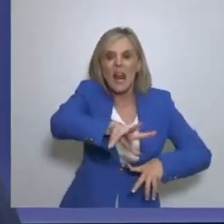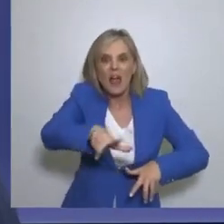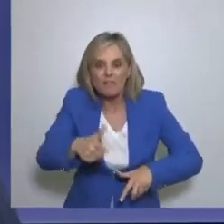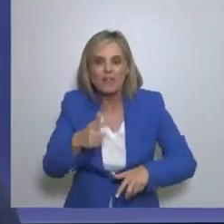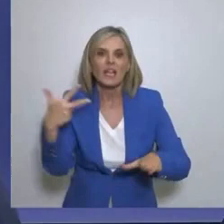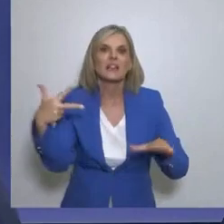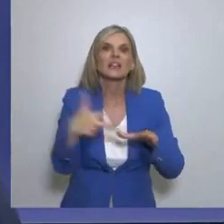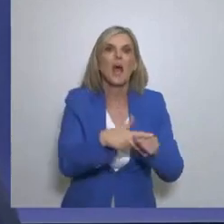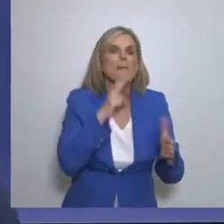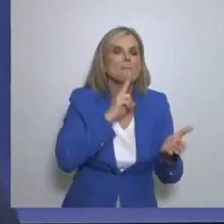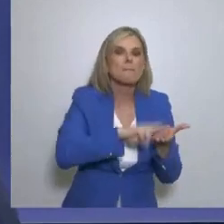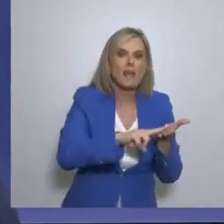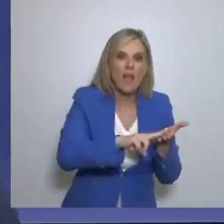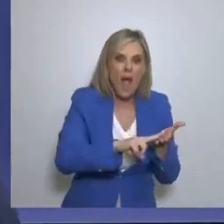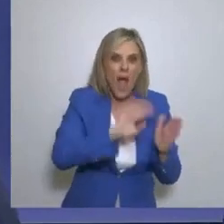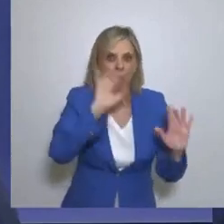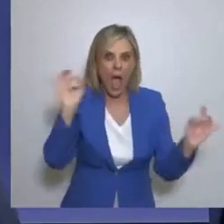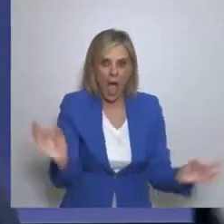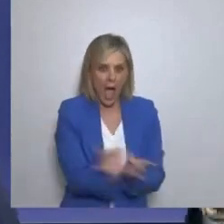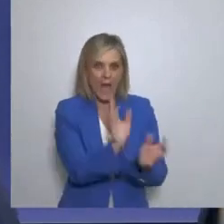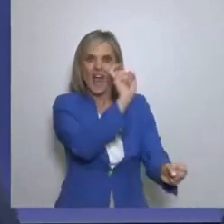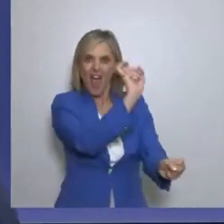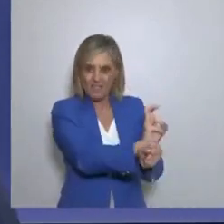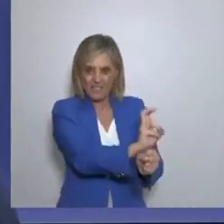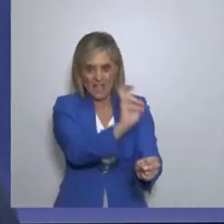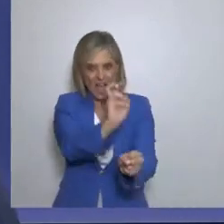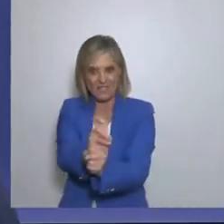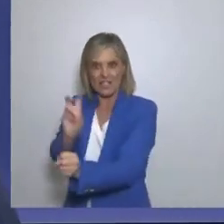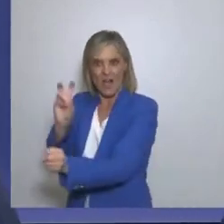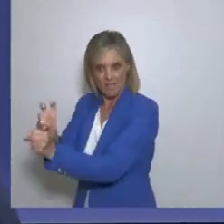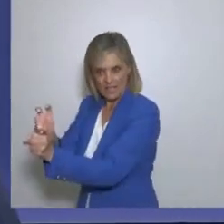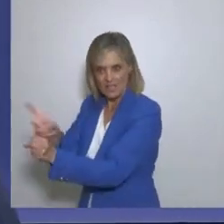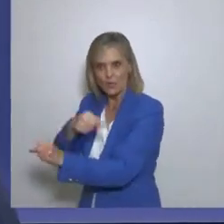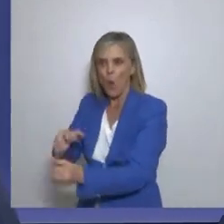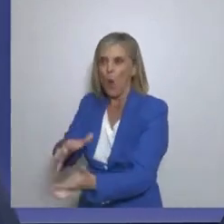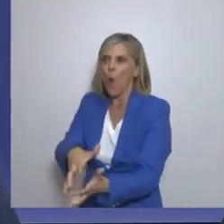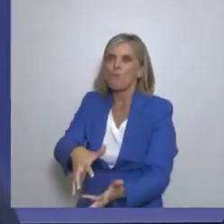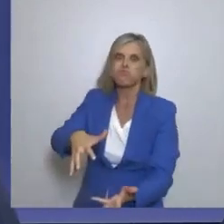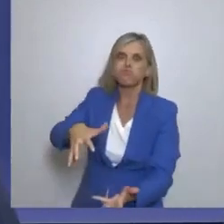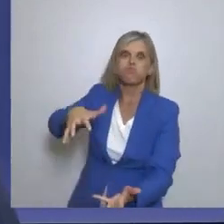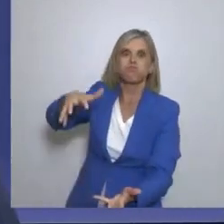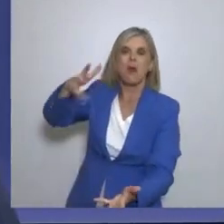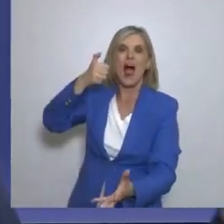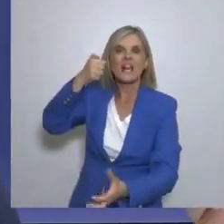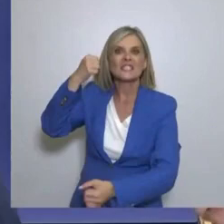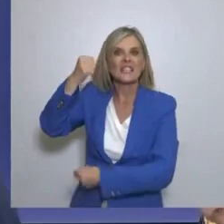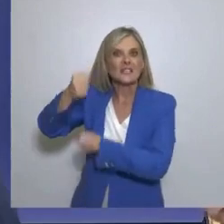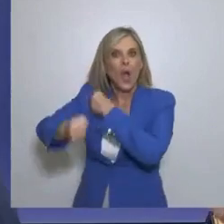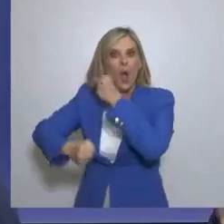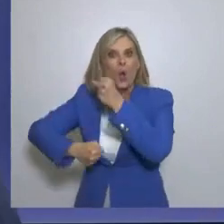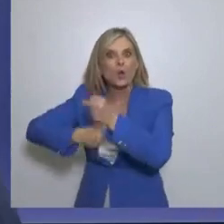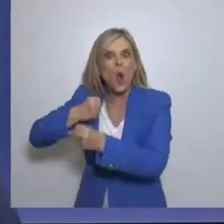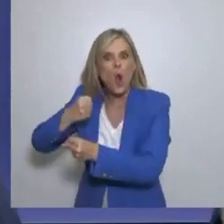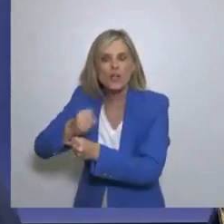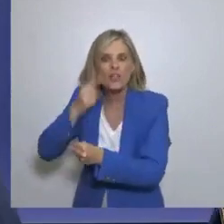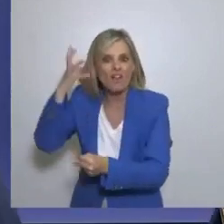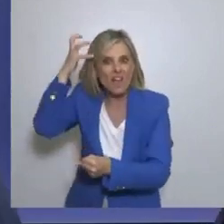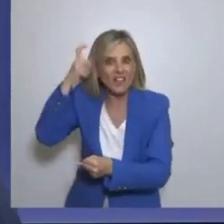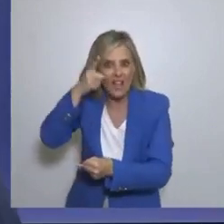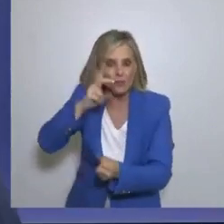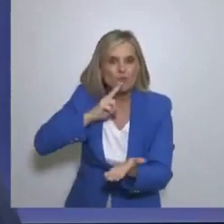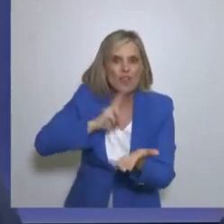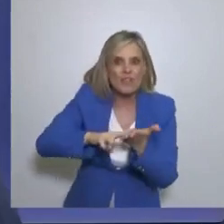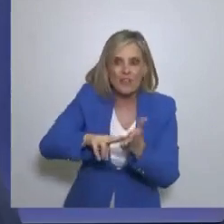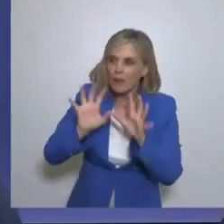εκεί είναι μια εξηγήενση Η εξηγήενση των ταμείων Πού πήγαν τα λεφτά των ασφαλισμένων Πληρώνει 60 χρόνια Πληρώνει 65 Πληρώνουμε